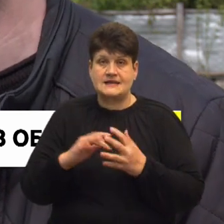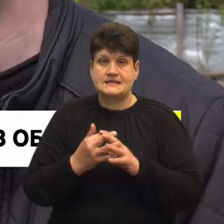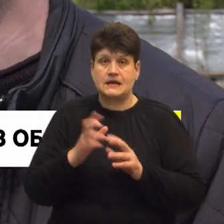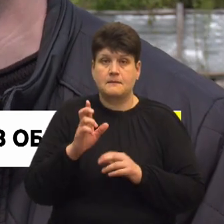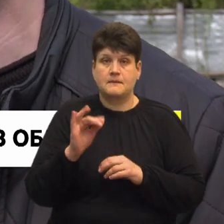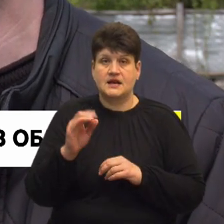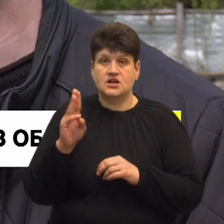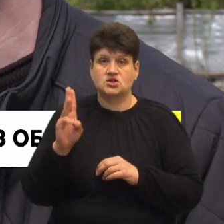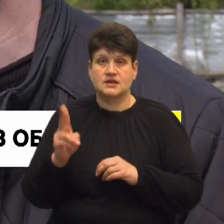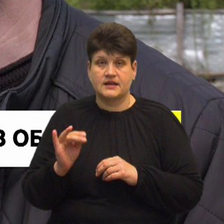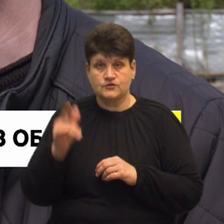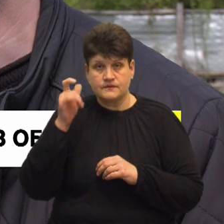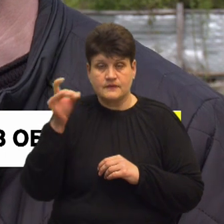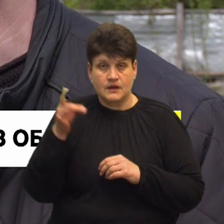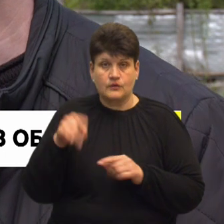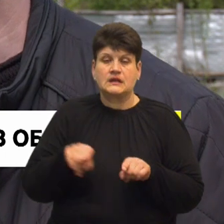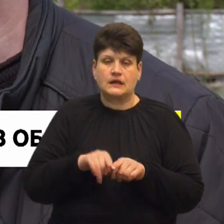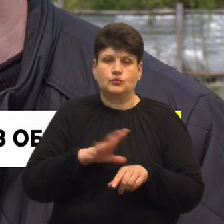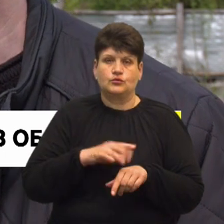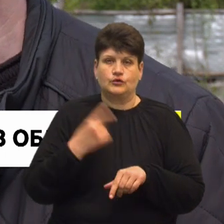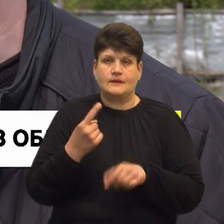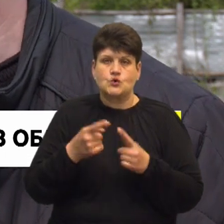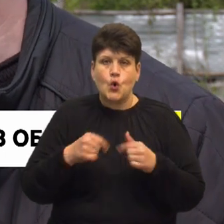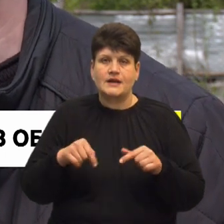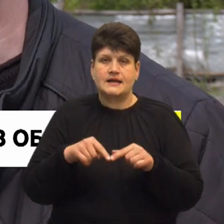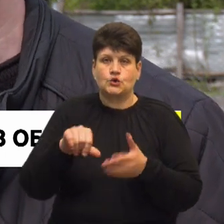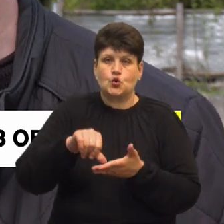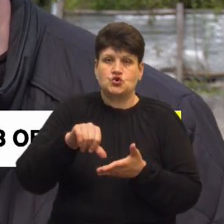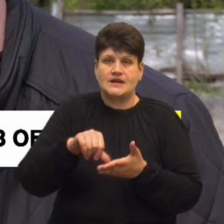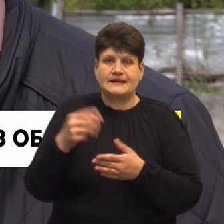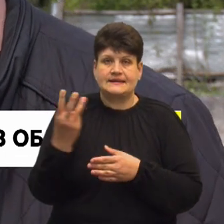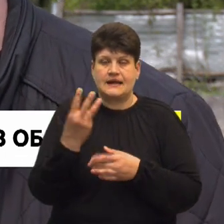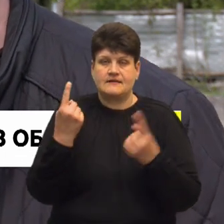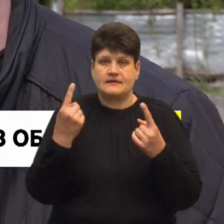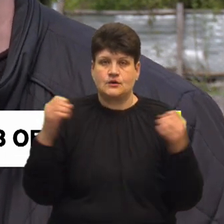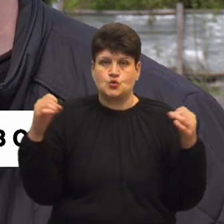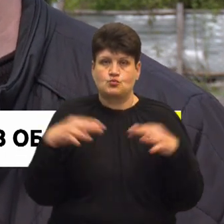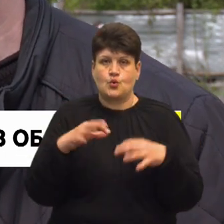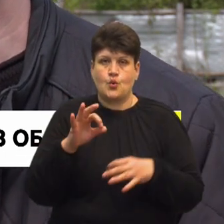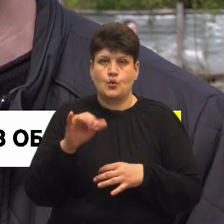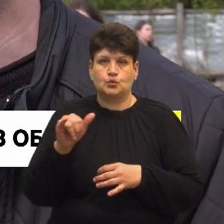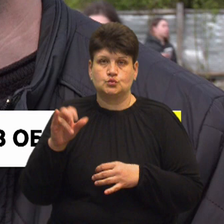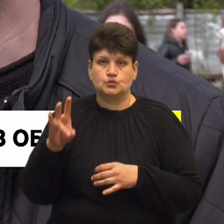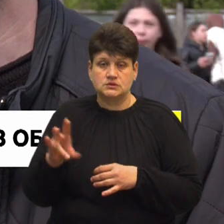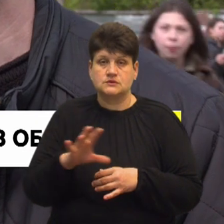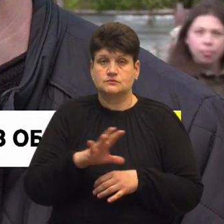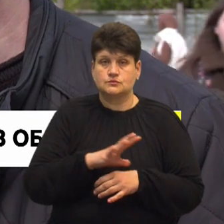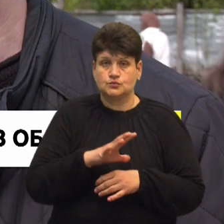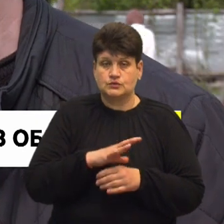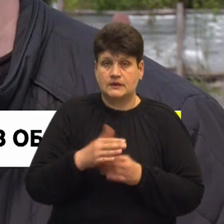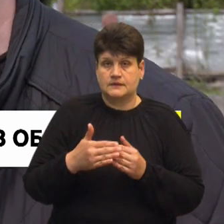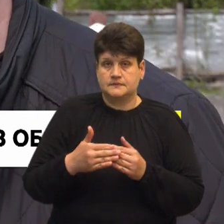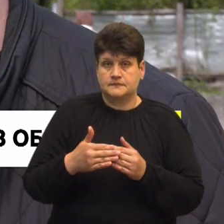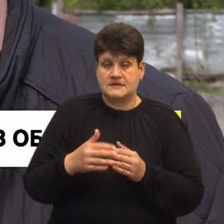на Чотківщині. Він також був одним з організаторів, учасників третього великого збору УН, який відбувся неподалік